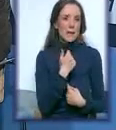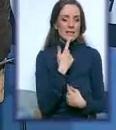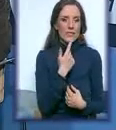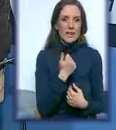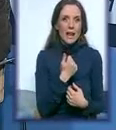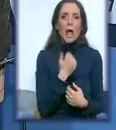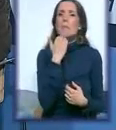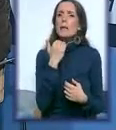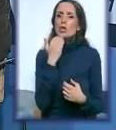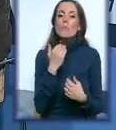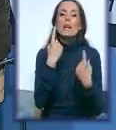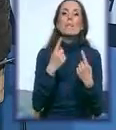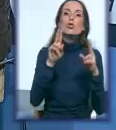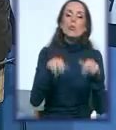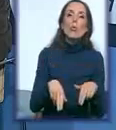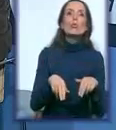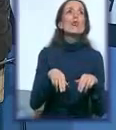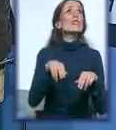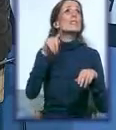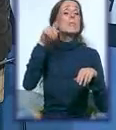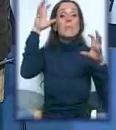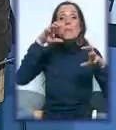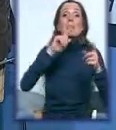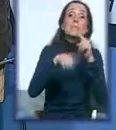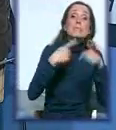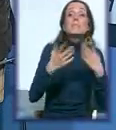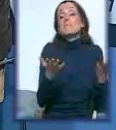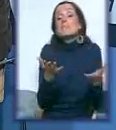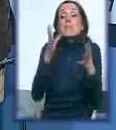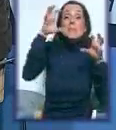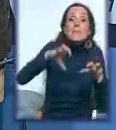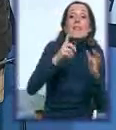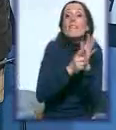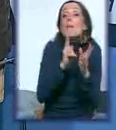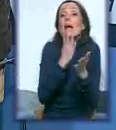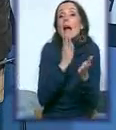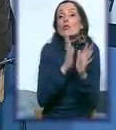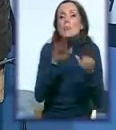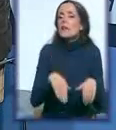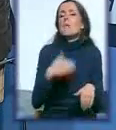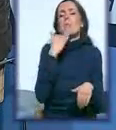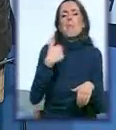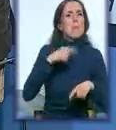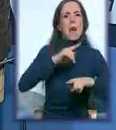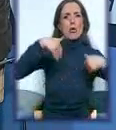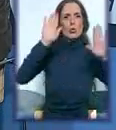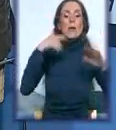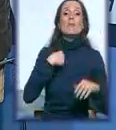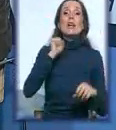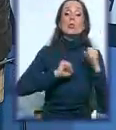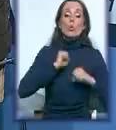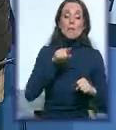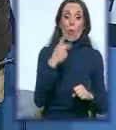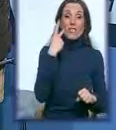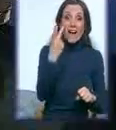postoji mogućnost variranja vremenskih prilike i sl. Gledamo Omilje od uste. Jeste, gledamo da u ta dva dana se predstavi što može više